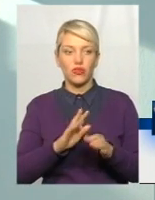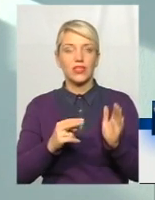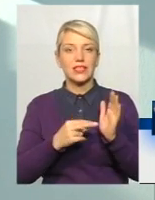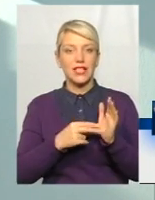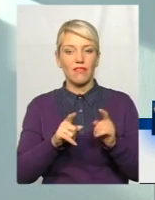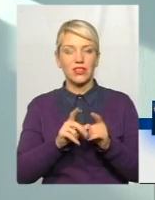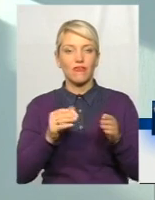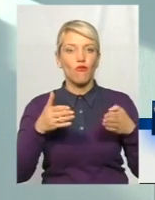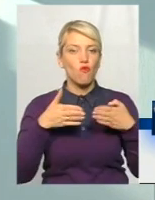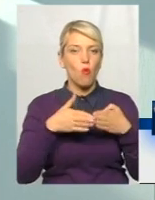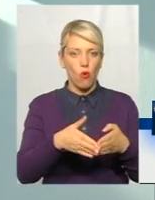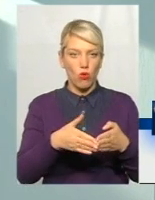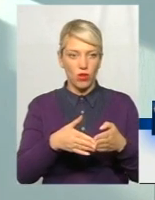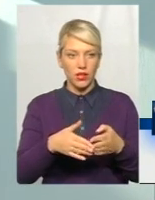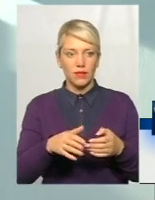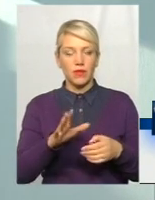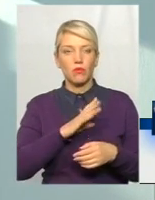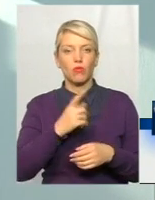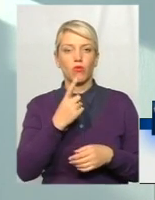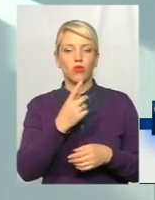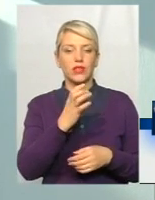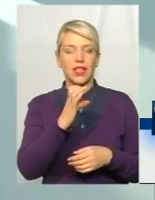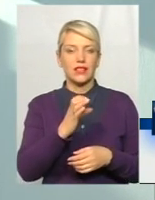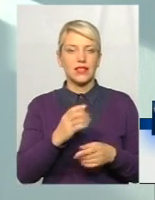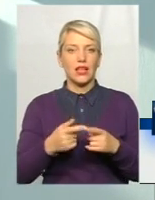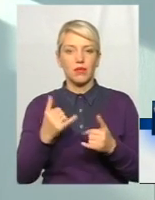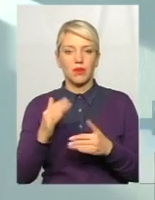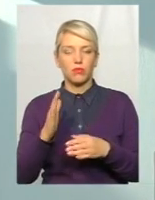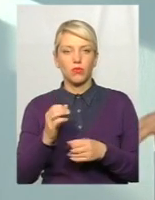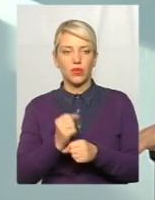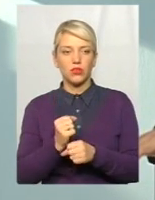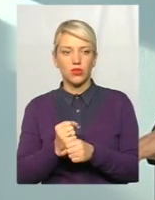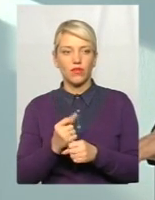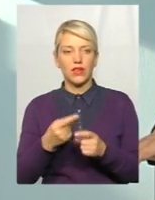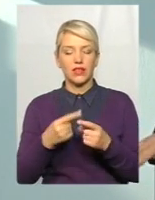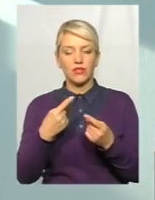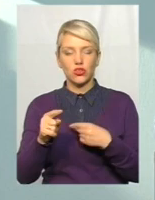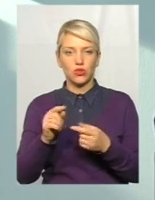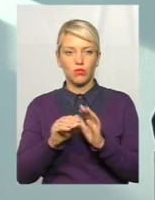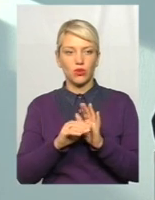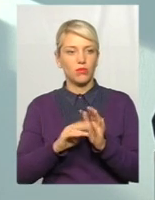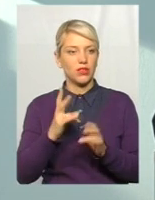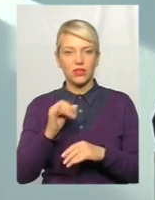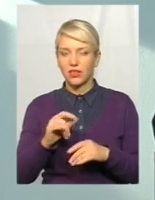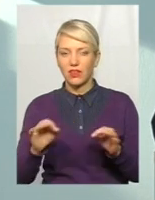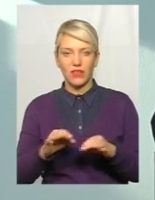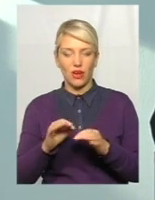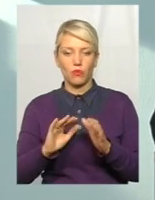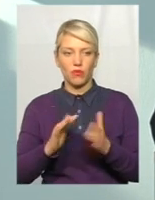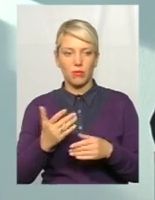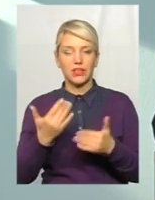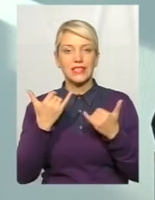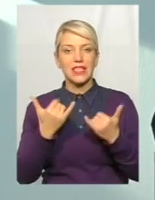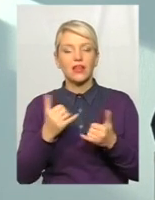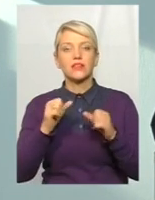само, як було просто в іншій програмі. Просто от було 1С, тепер те саме буде працювати там і спро, чи якась інша програма, яка не брати. Ні, ні в якому випадку. Зараз